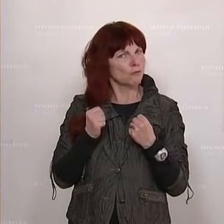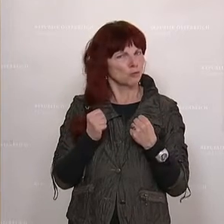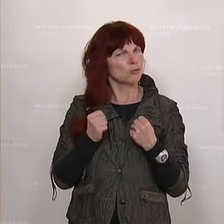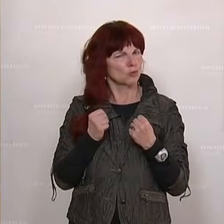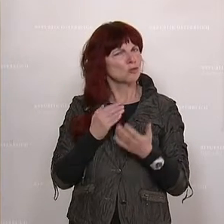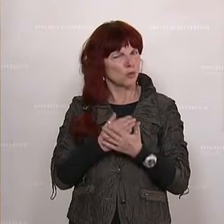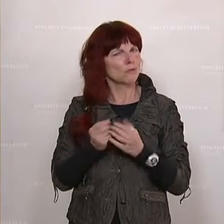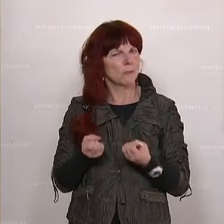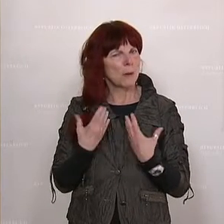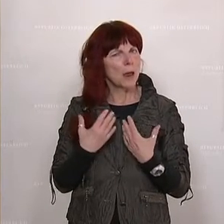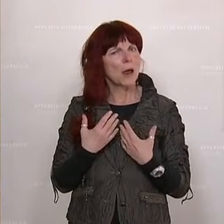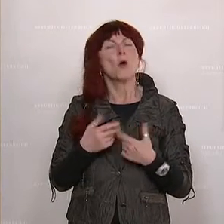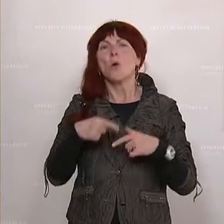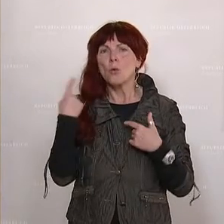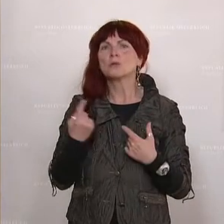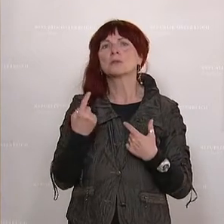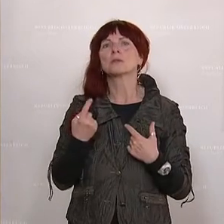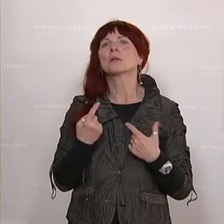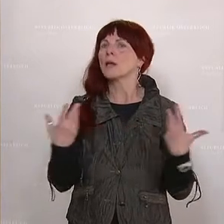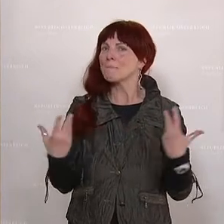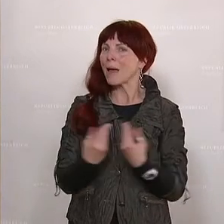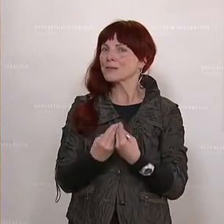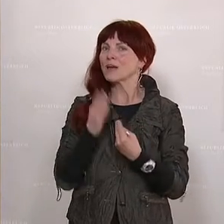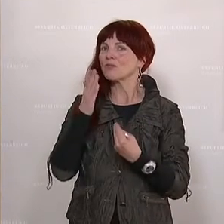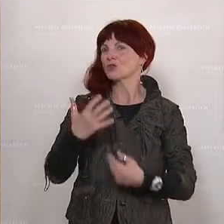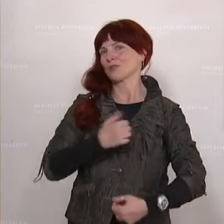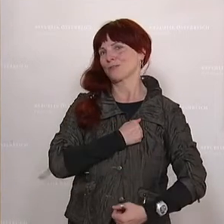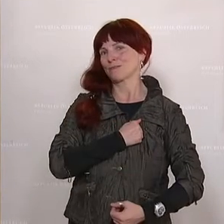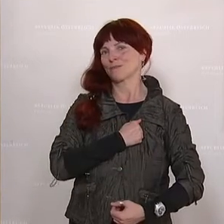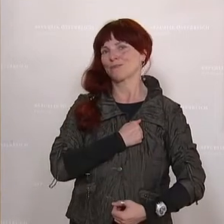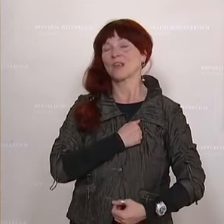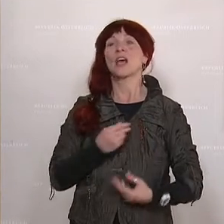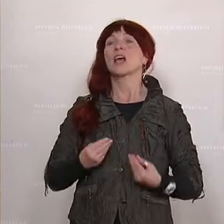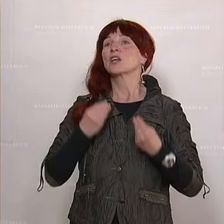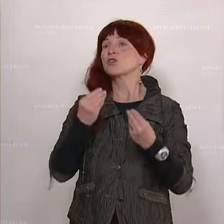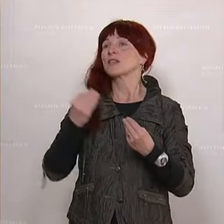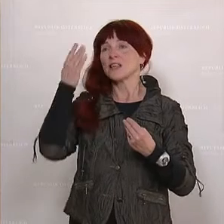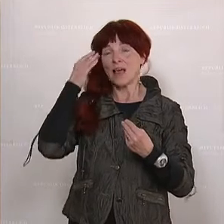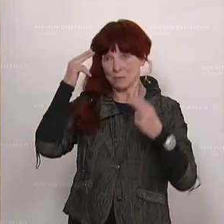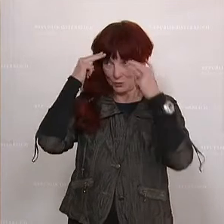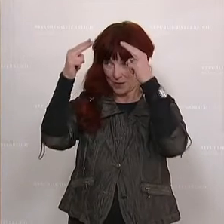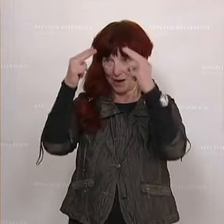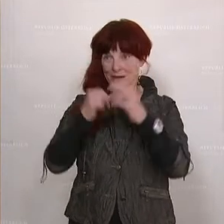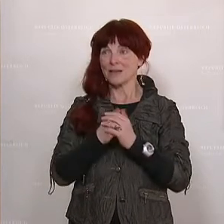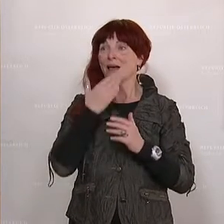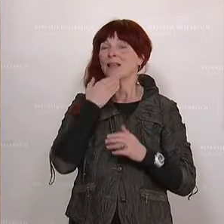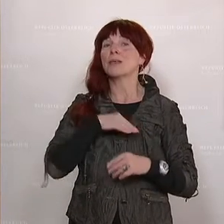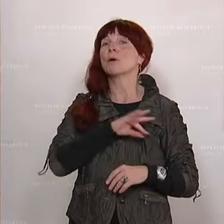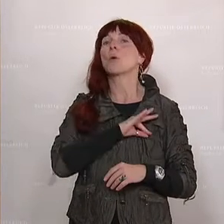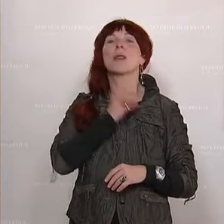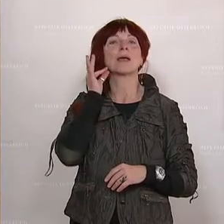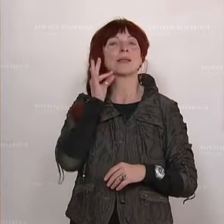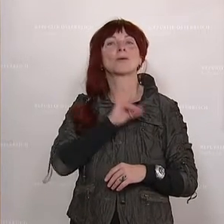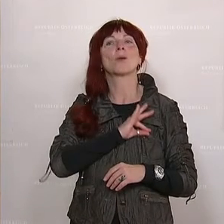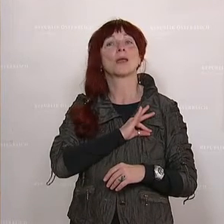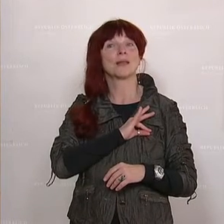mit geeinten Kräften, mit vereinten Kräften werden wir das auch schaffen. Meine geschätzten Damen und Herren, liebe Kolleginnen und Kollegen, wir